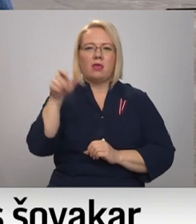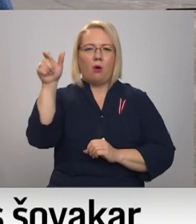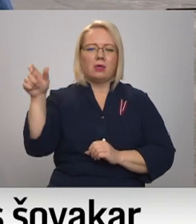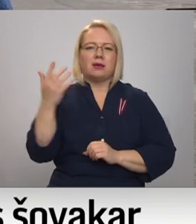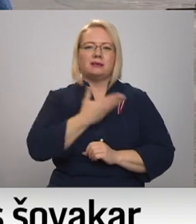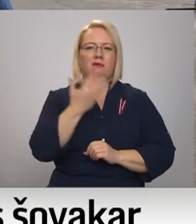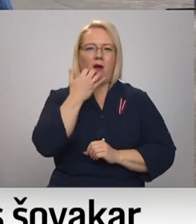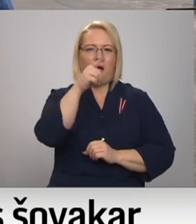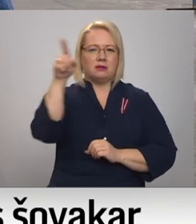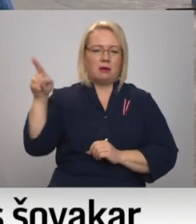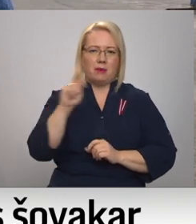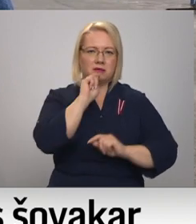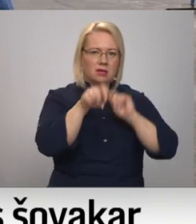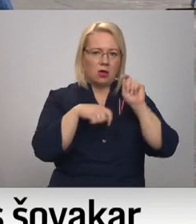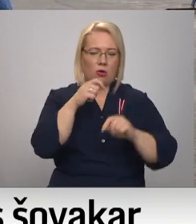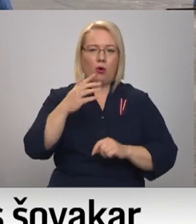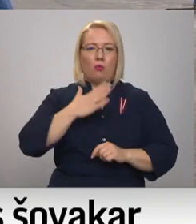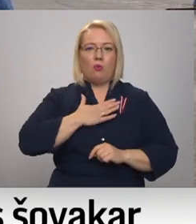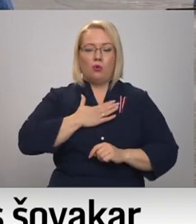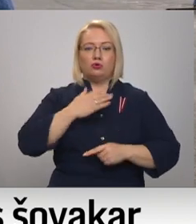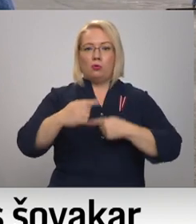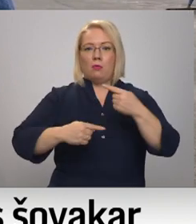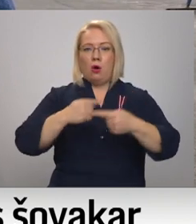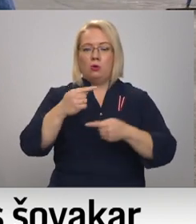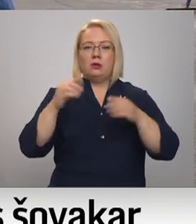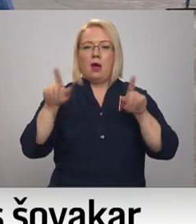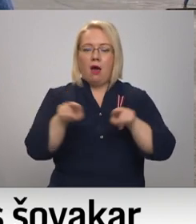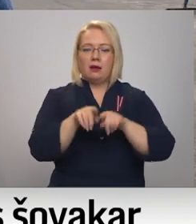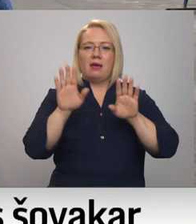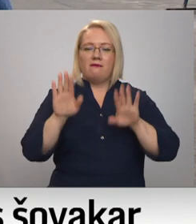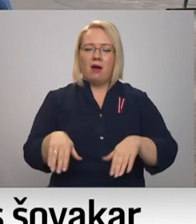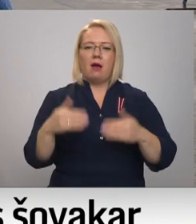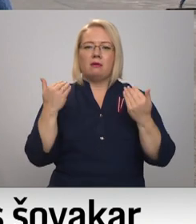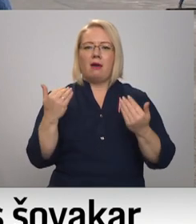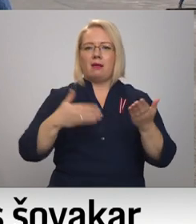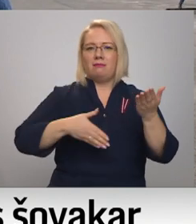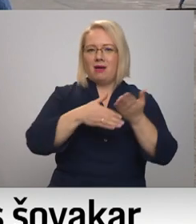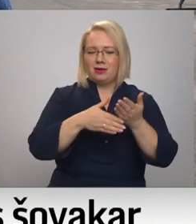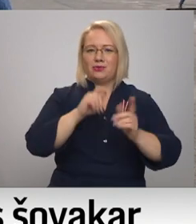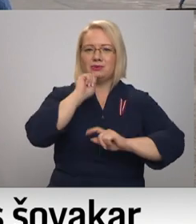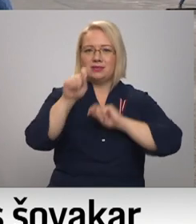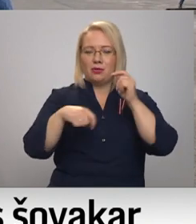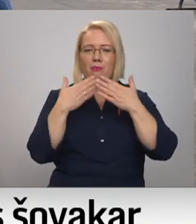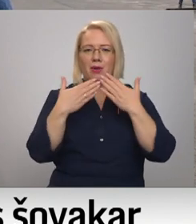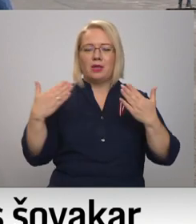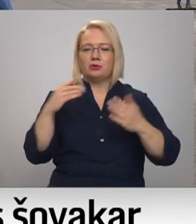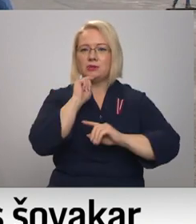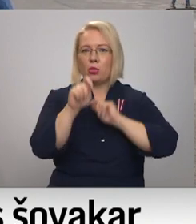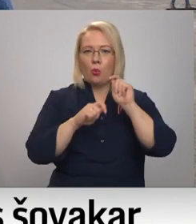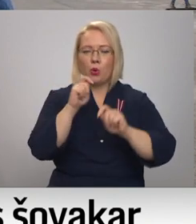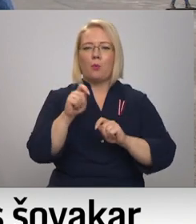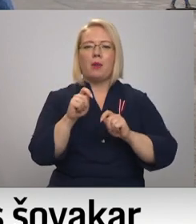ziedojumiem. Un mūsu paudze arī var pielikt savu roku un ar ziedojumiem, pateicoties ziedojumiem,